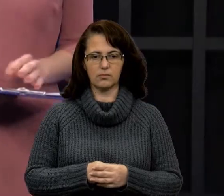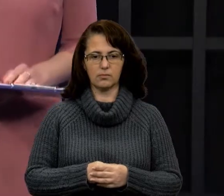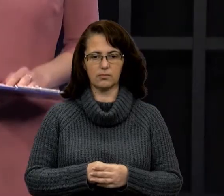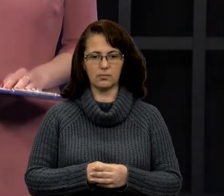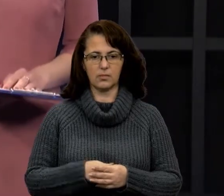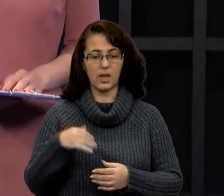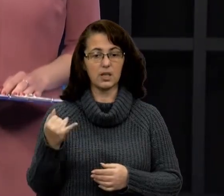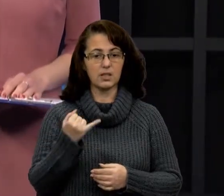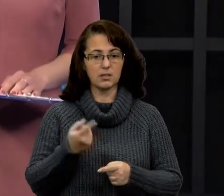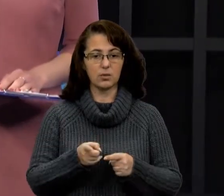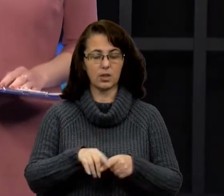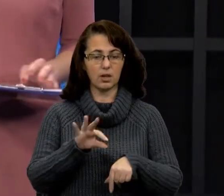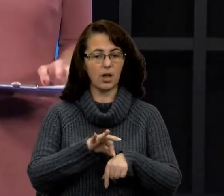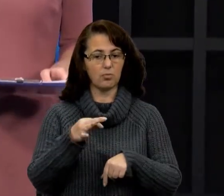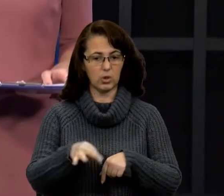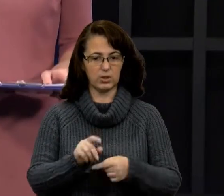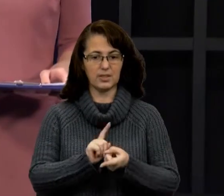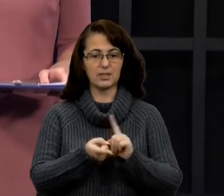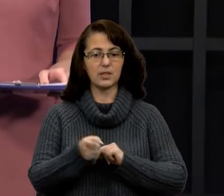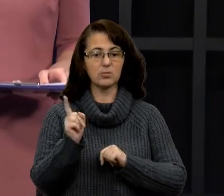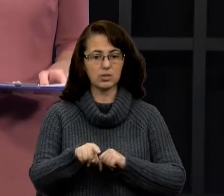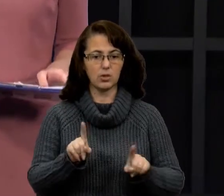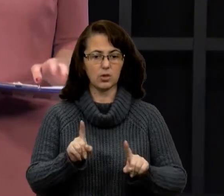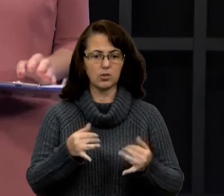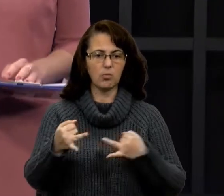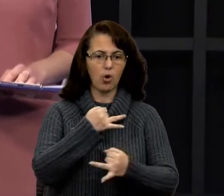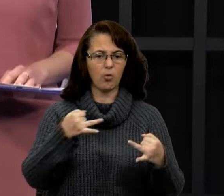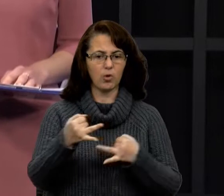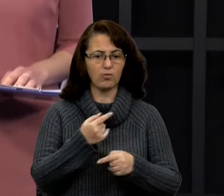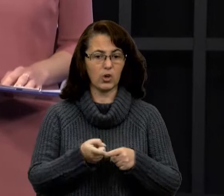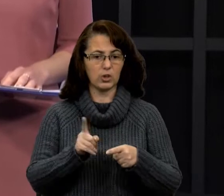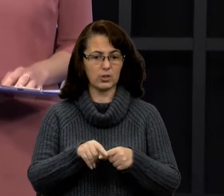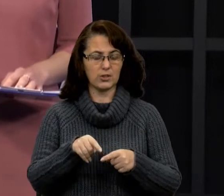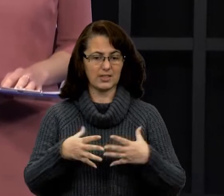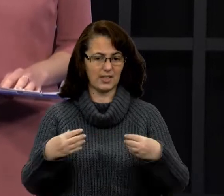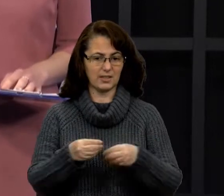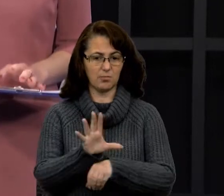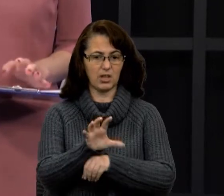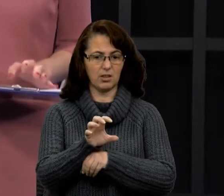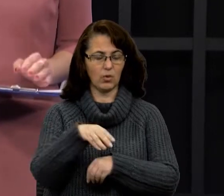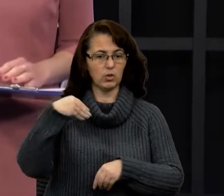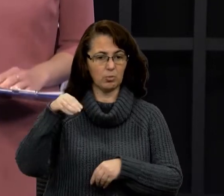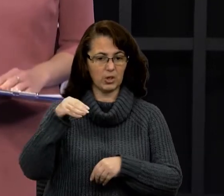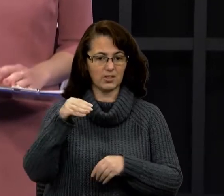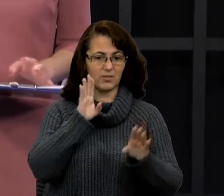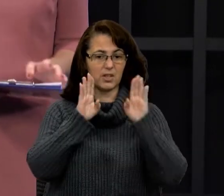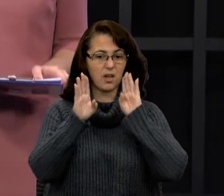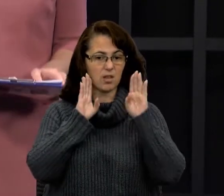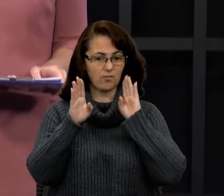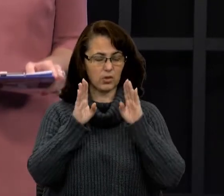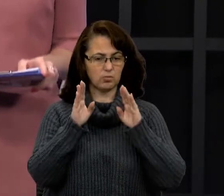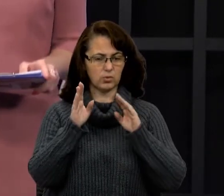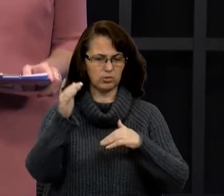Історія, яка болить. Замість того, аби обговорювати ось це сімейне фото президента у Фейсбуці за